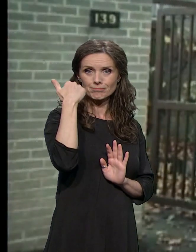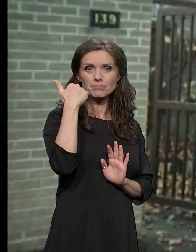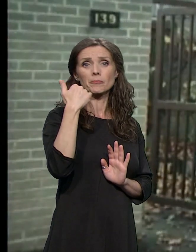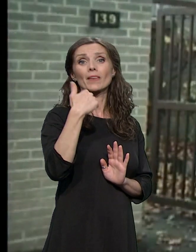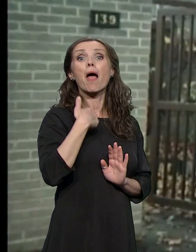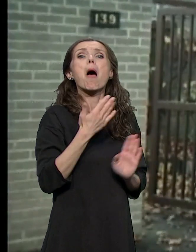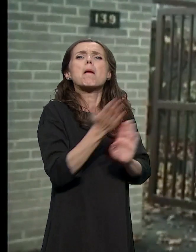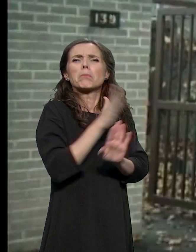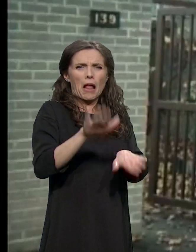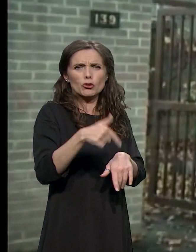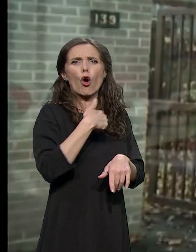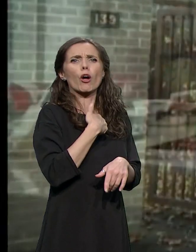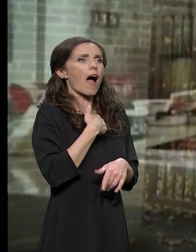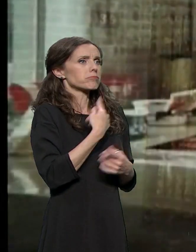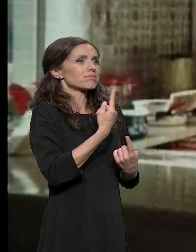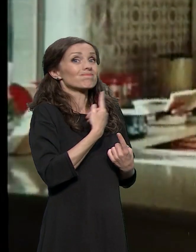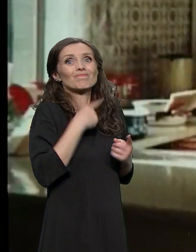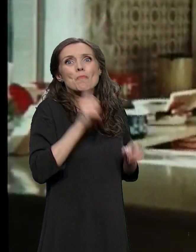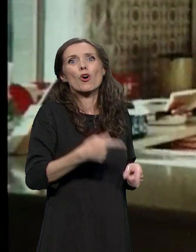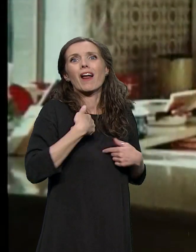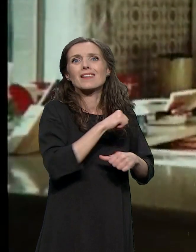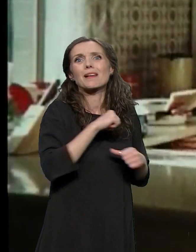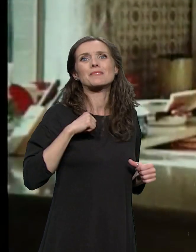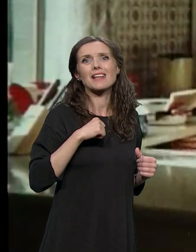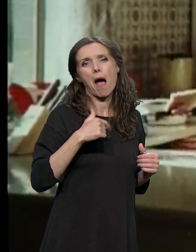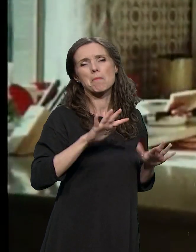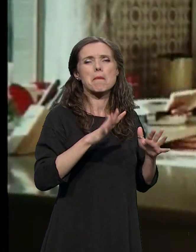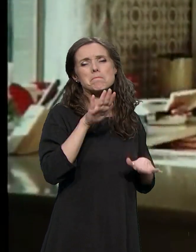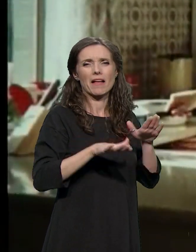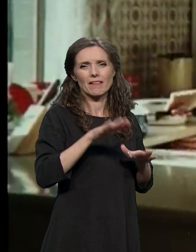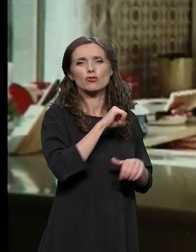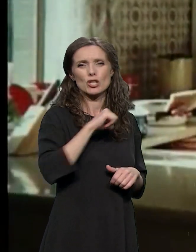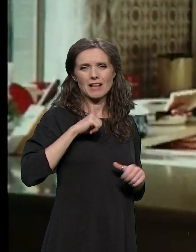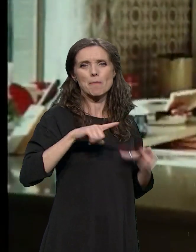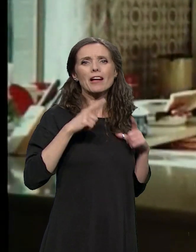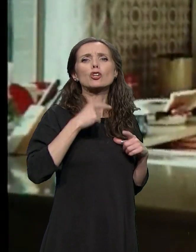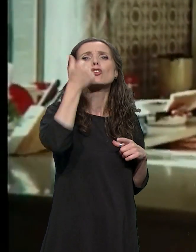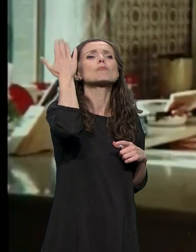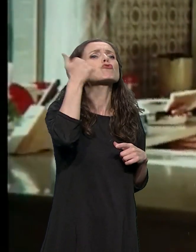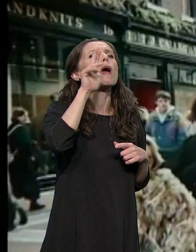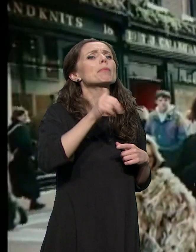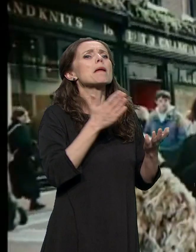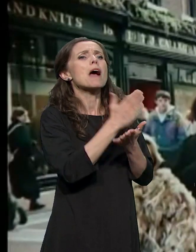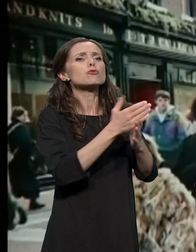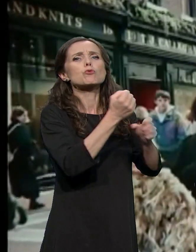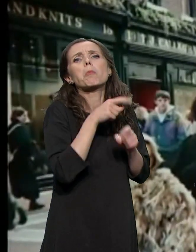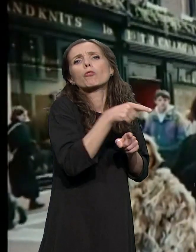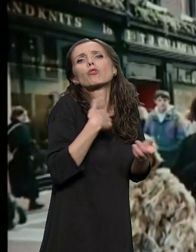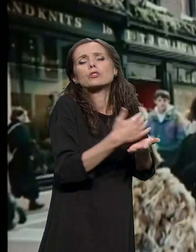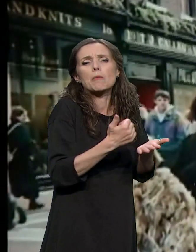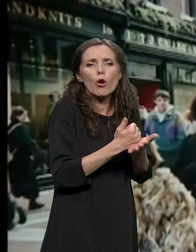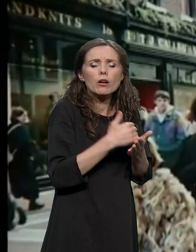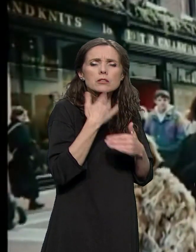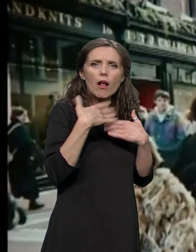prinuđena da živim relativno samostalno uz pomoć službi koje su tada postojale. Otkrila sam da